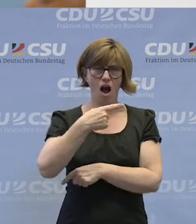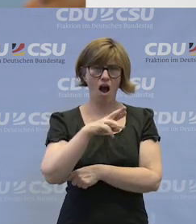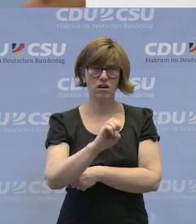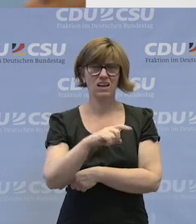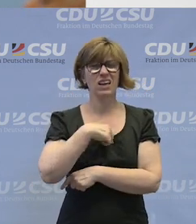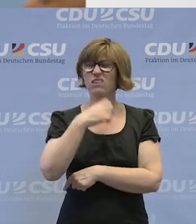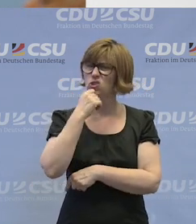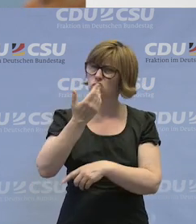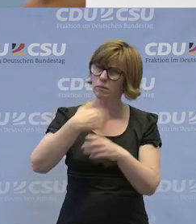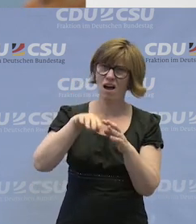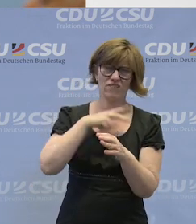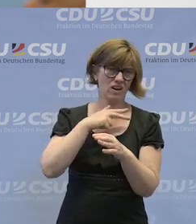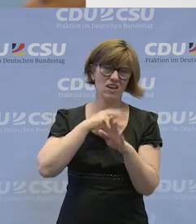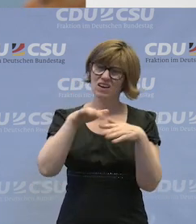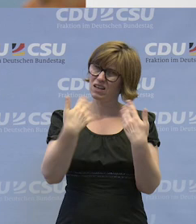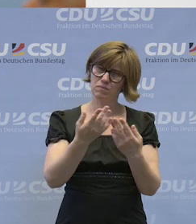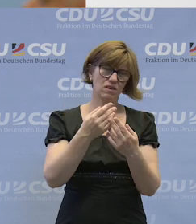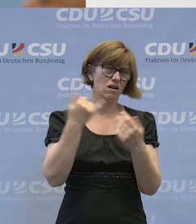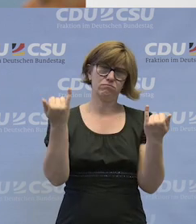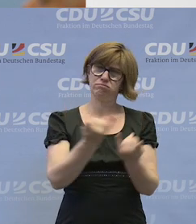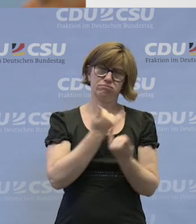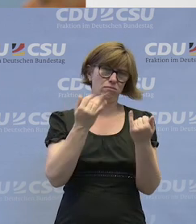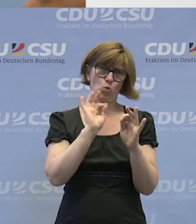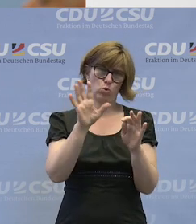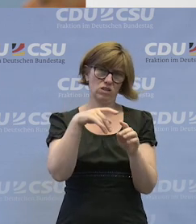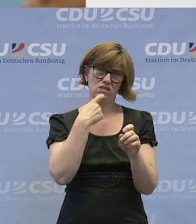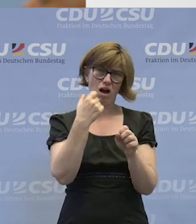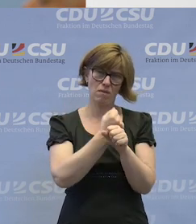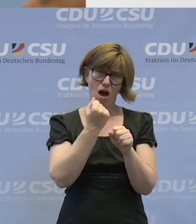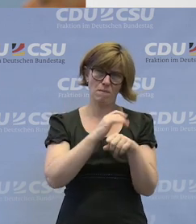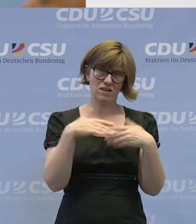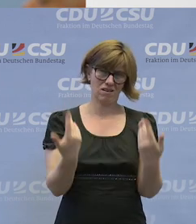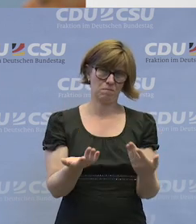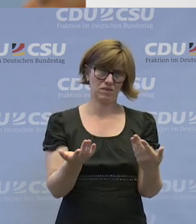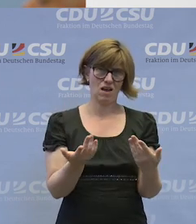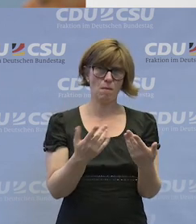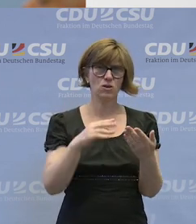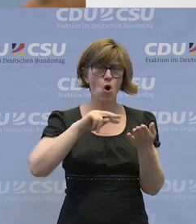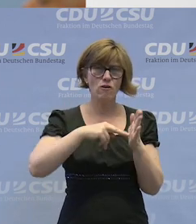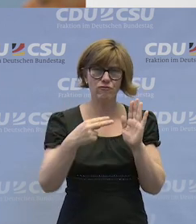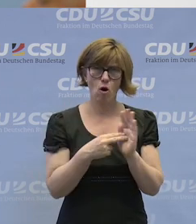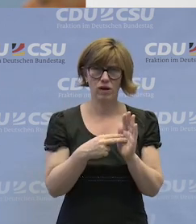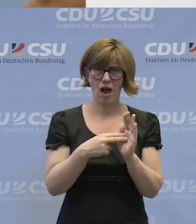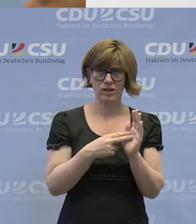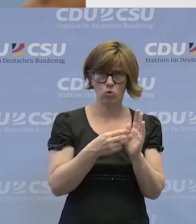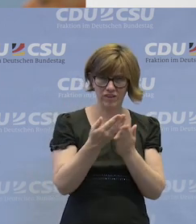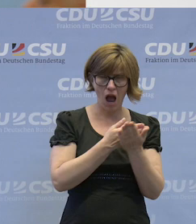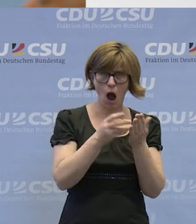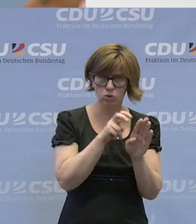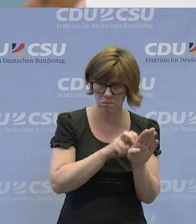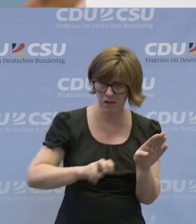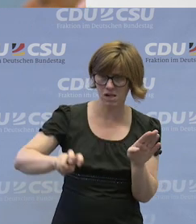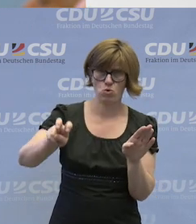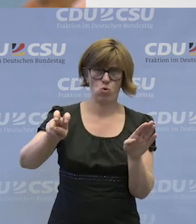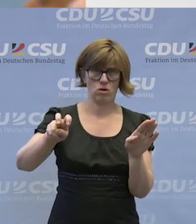würde ich mir in der Tat wünschen, es gibt mit Sicherheit total tolle und gute Menschen. Aber wenn so eine Vorbereitung, um jemanden in die Ausbildung zu